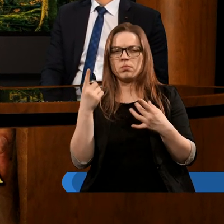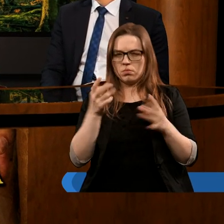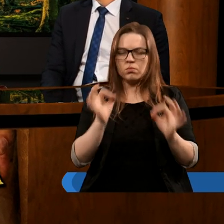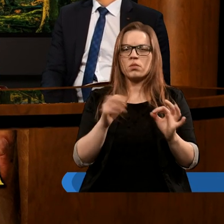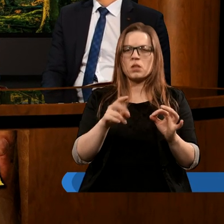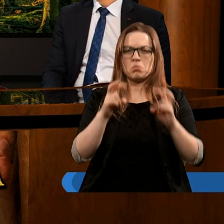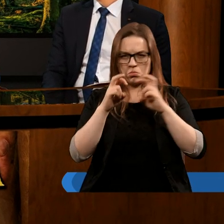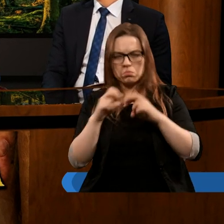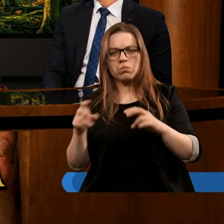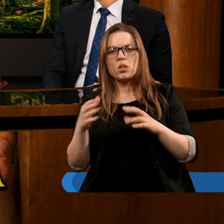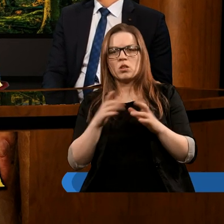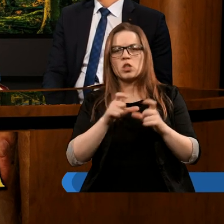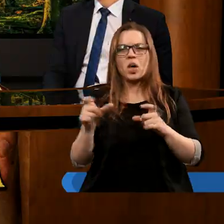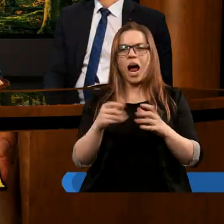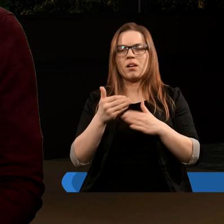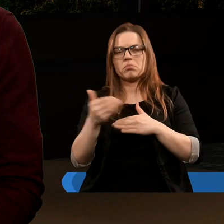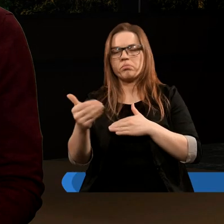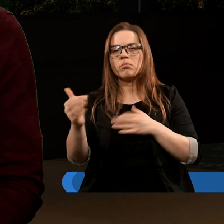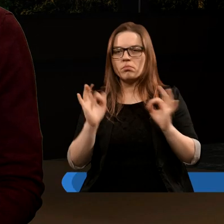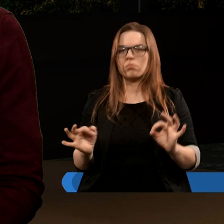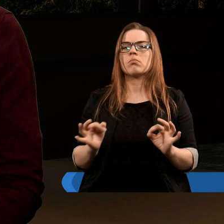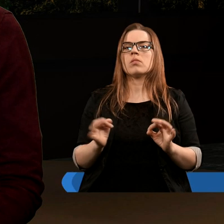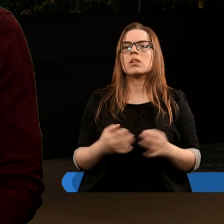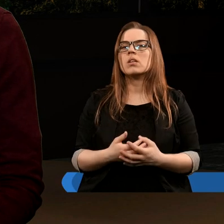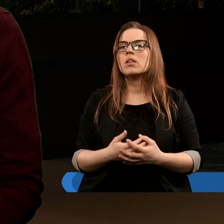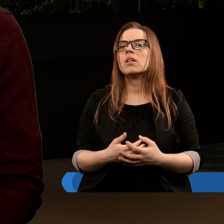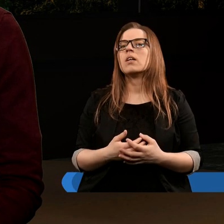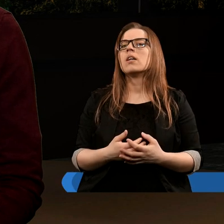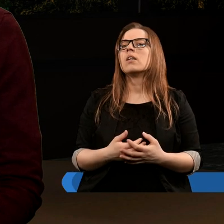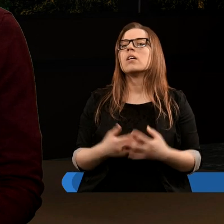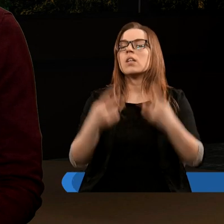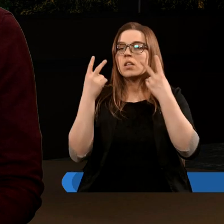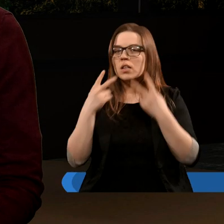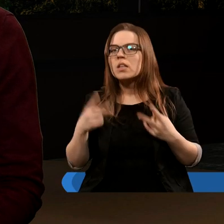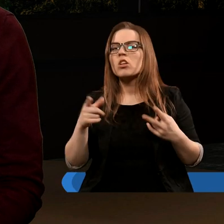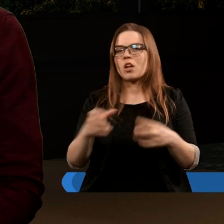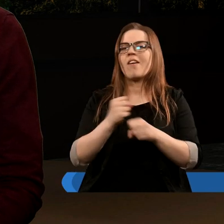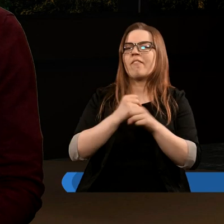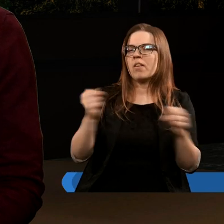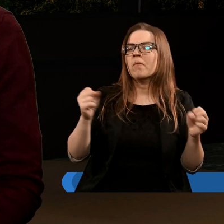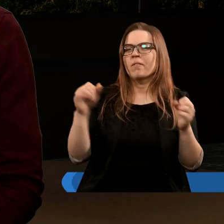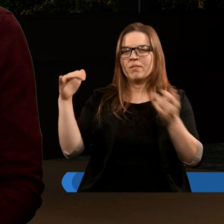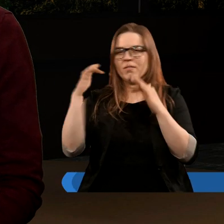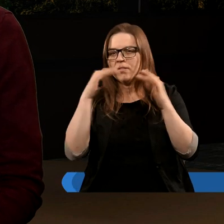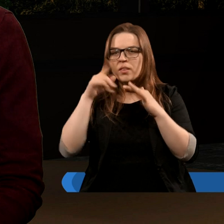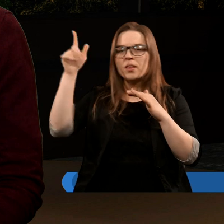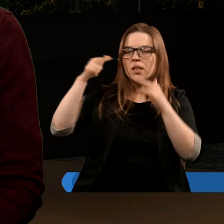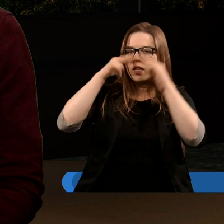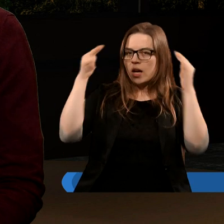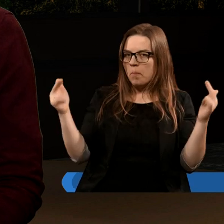chronologiczny ciąg wydarzeń. Dlatego, że kiedy czytamy, że wybucha walka w niebie,